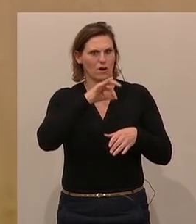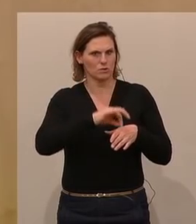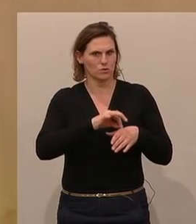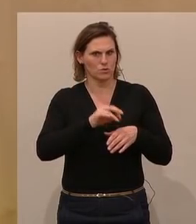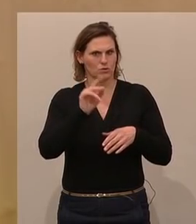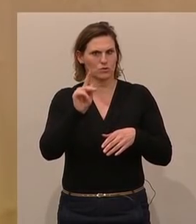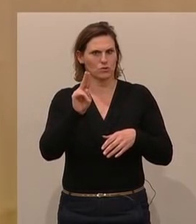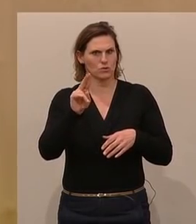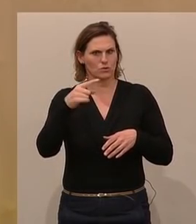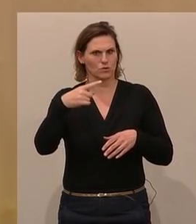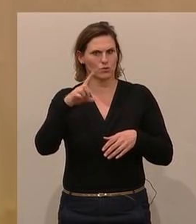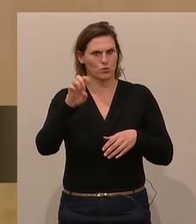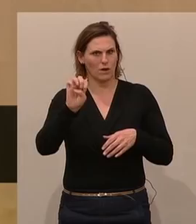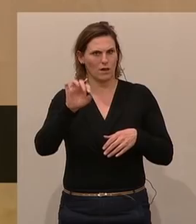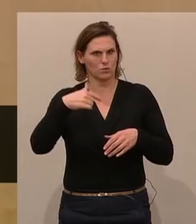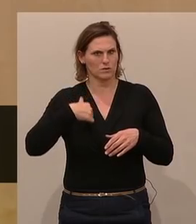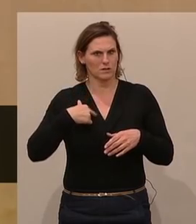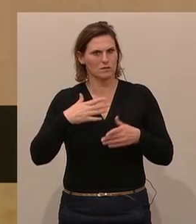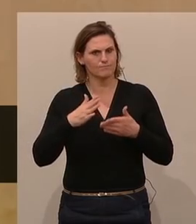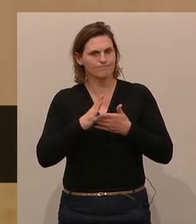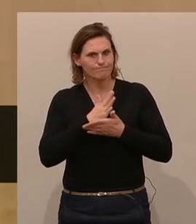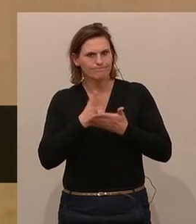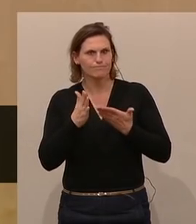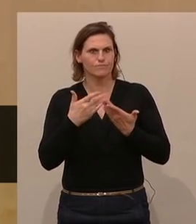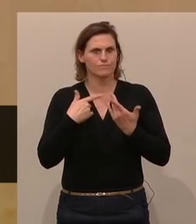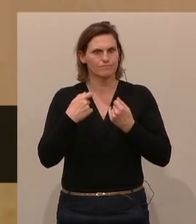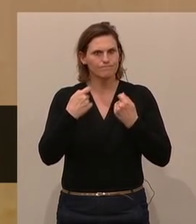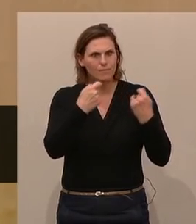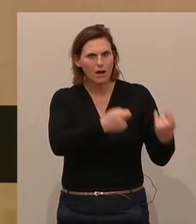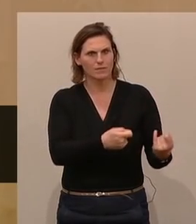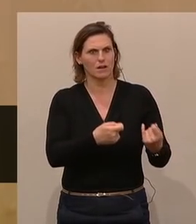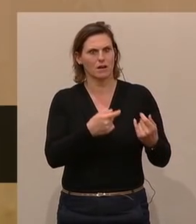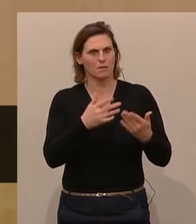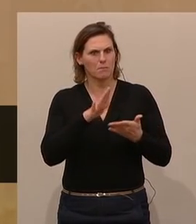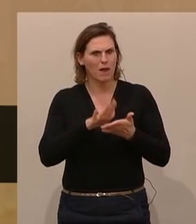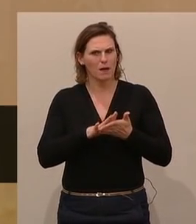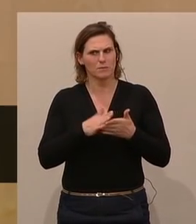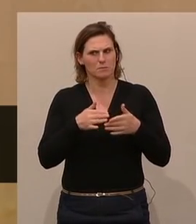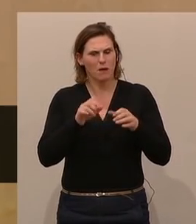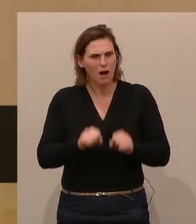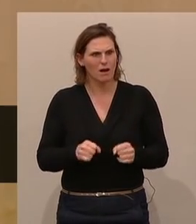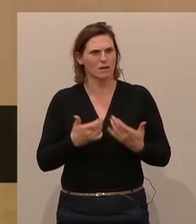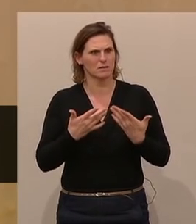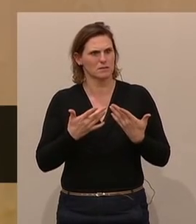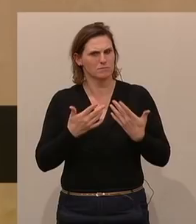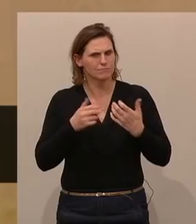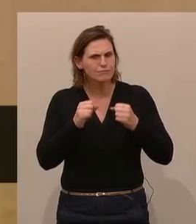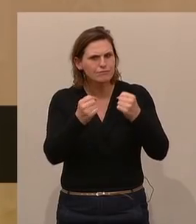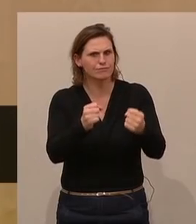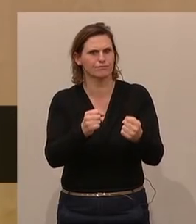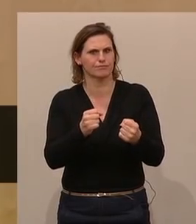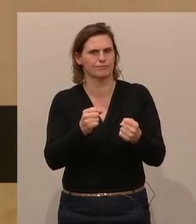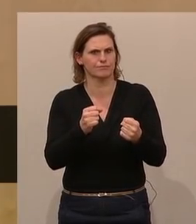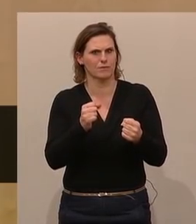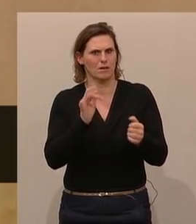einen Antrag einzubringen, in dem wir die Bundesregierung ersuchen, auch weiterhin alles in ihrer Macht Stehende zu tun, um